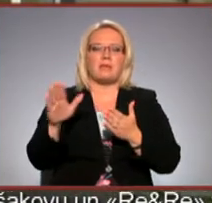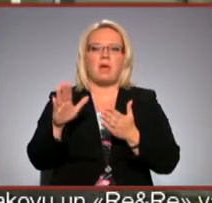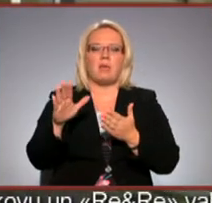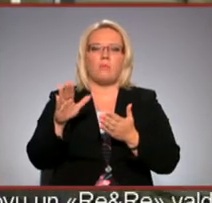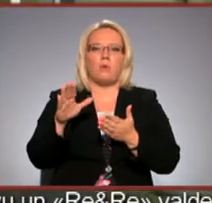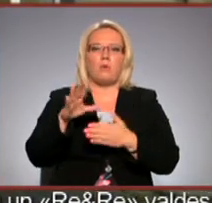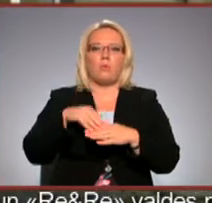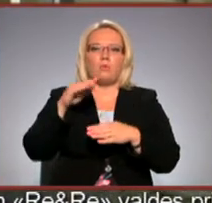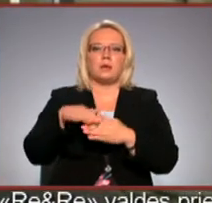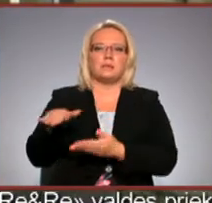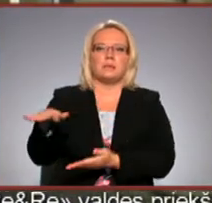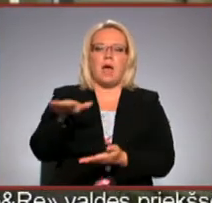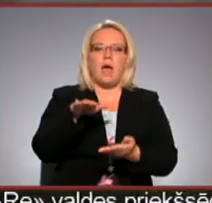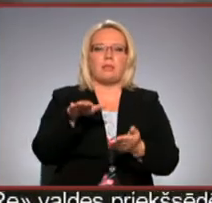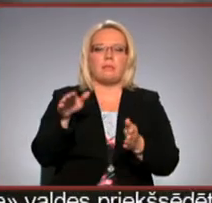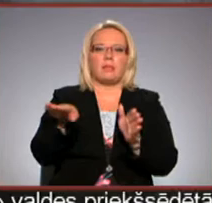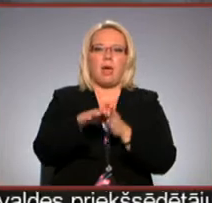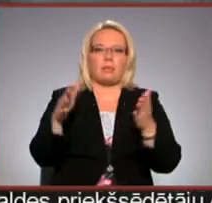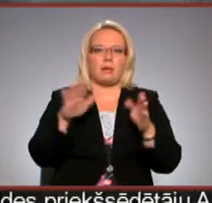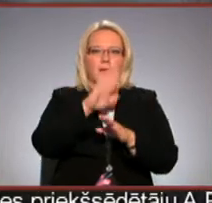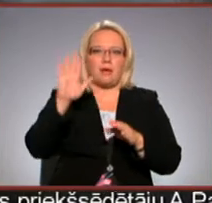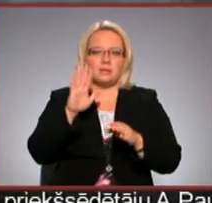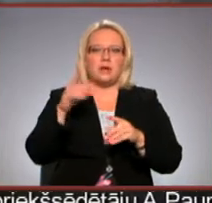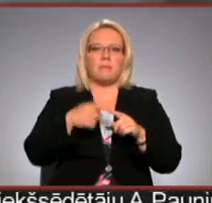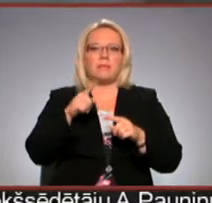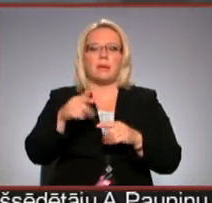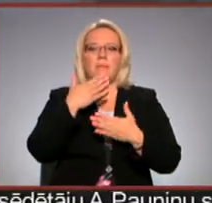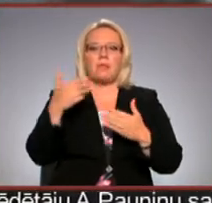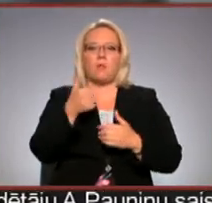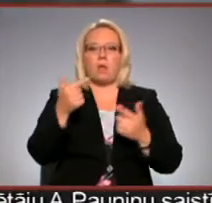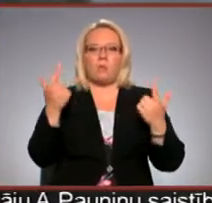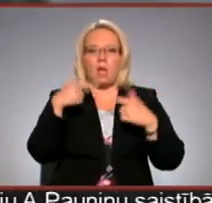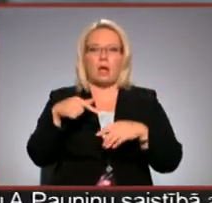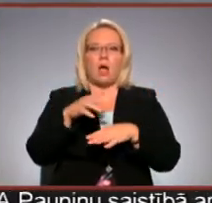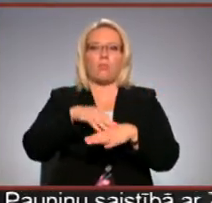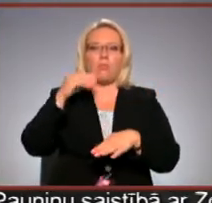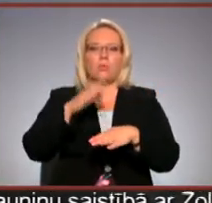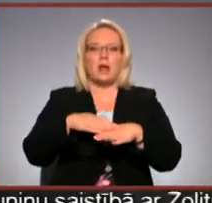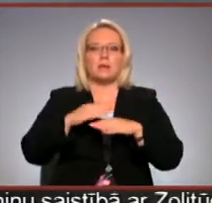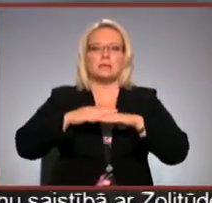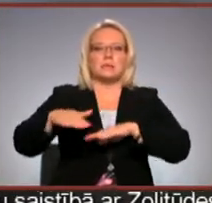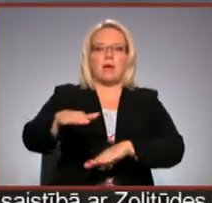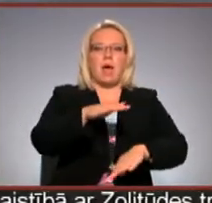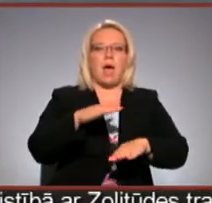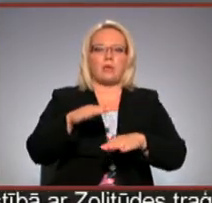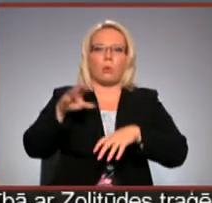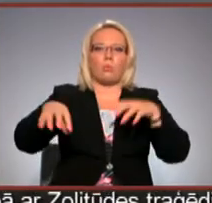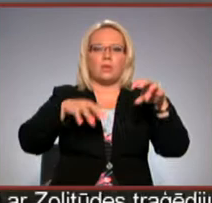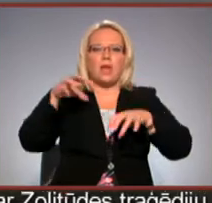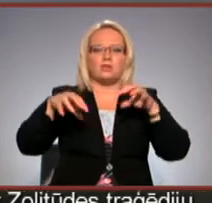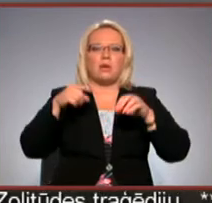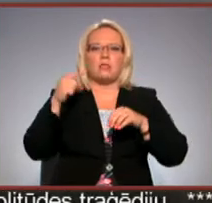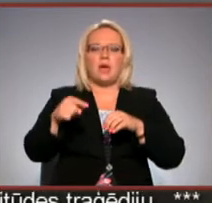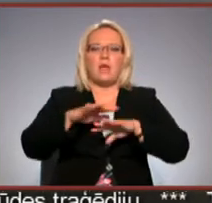virsslānītim klāt skābekls. Pašvaldībā norāda, ka pēdējo gadu laikā kūdras slāņa gruzdēšana pļavā tādā apjomā un tik